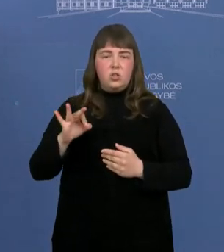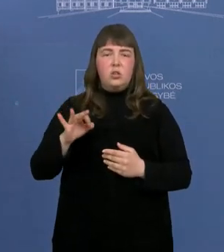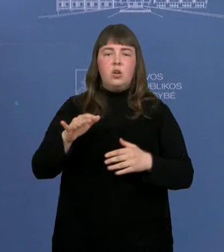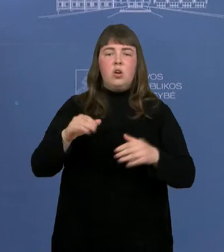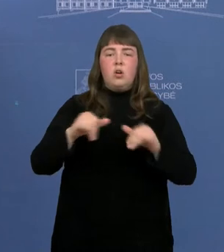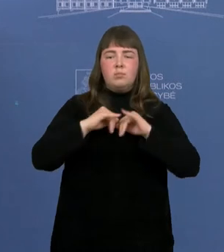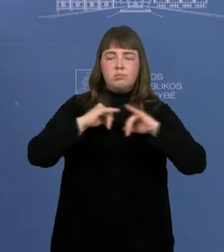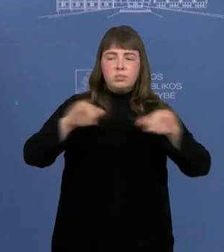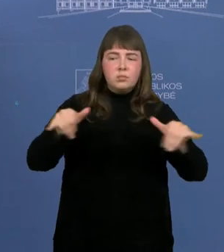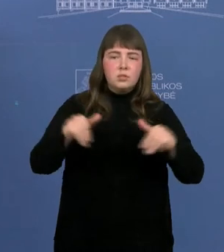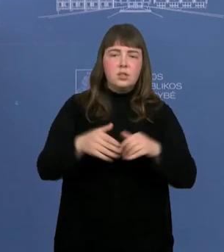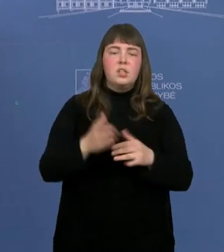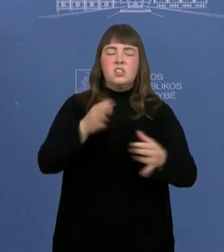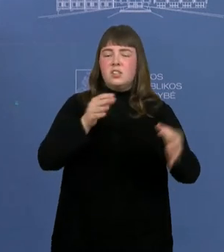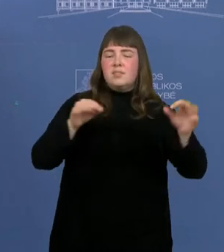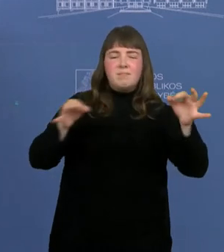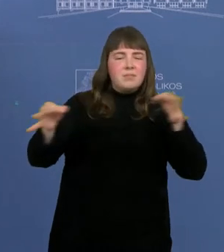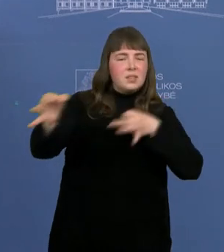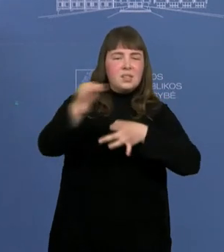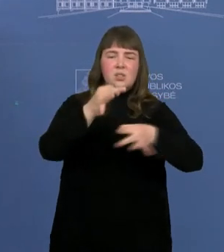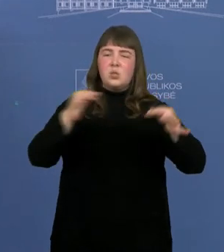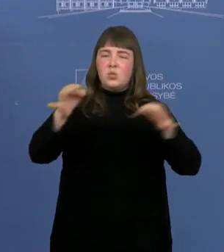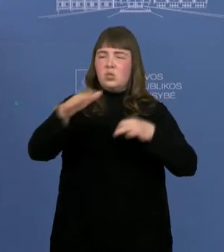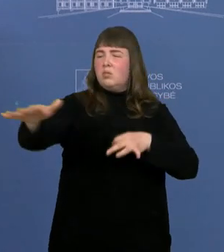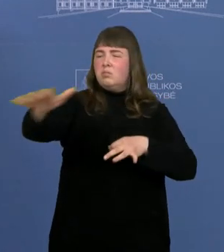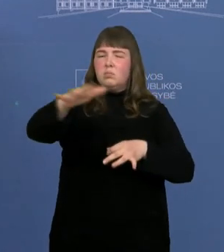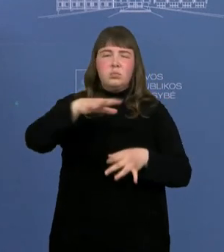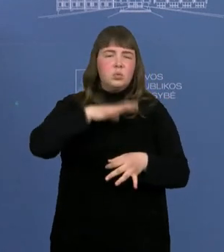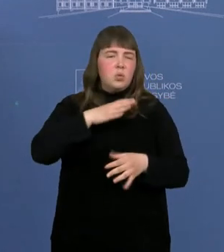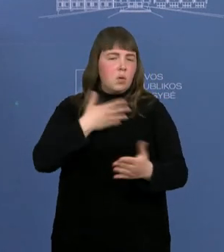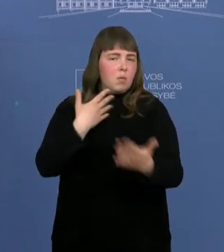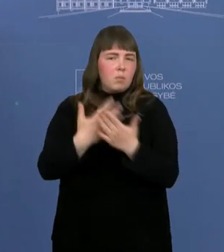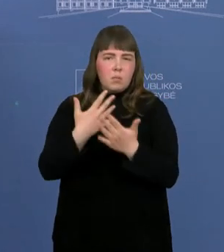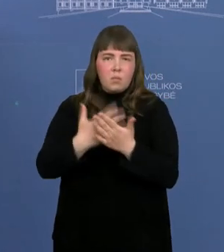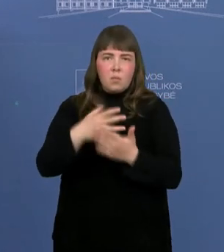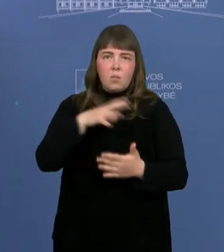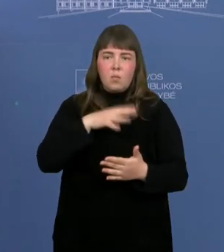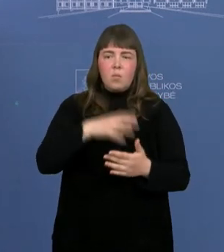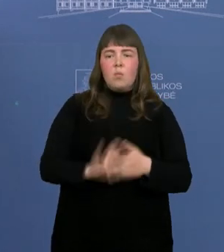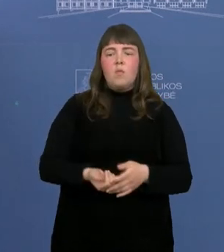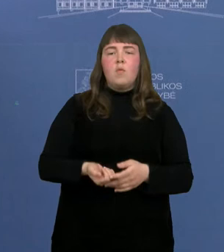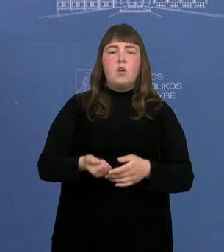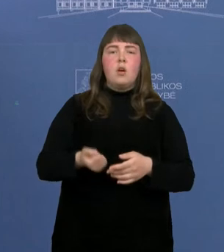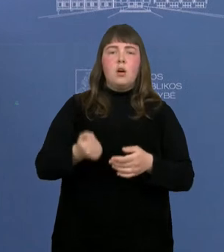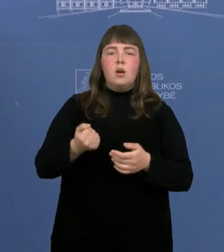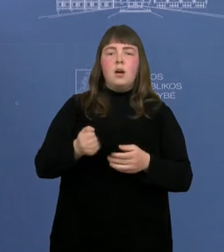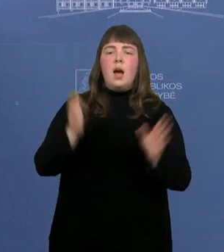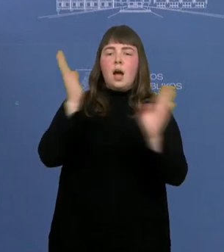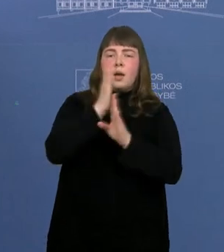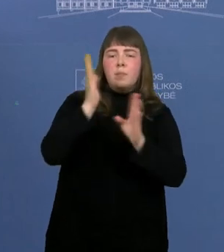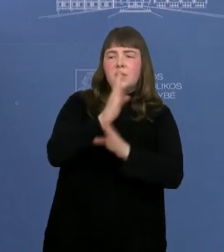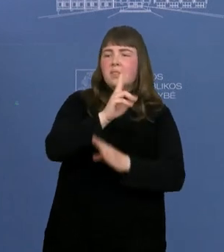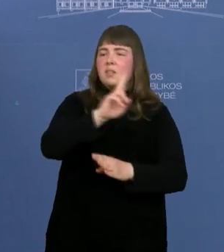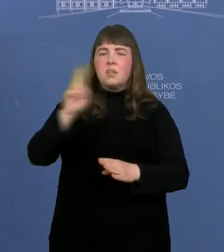diskusija buvo ypatingai aktyvi. Žinomi, gamtininkai, botanikai,